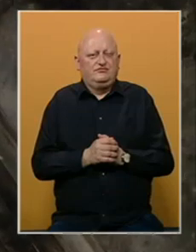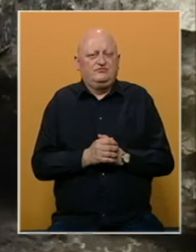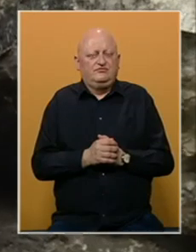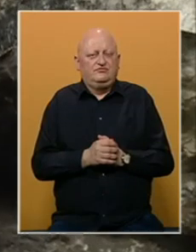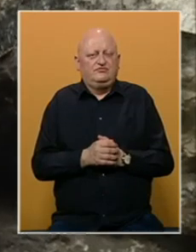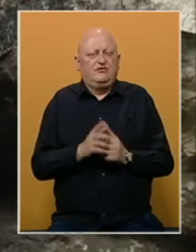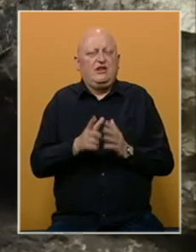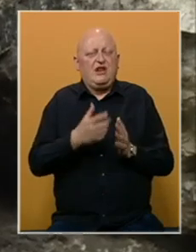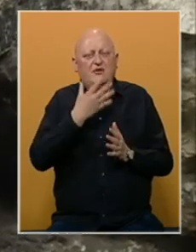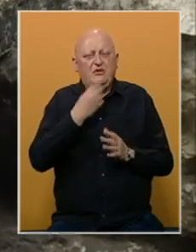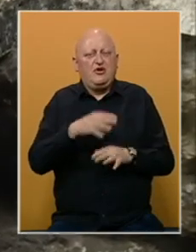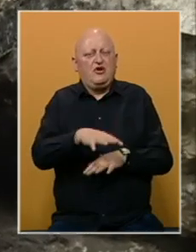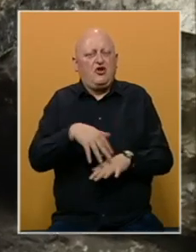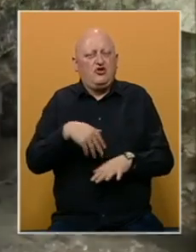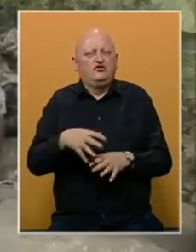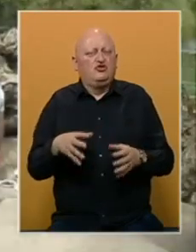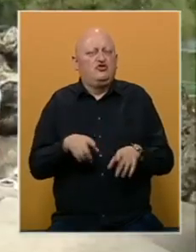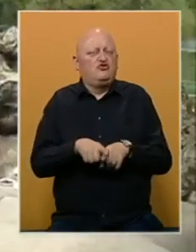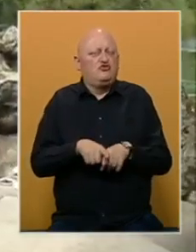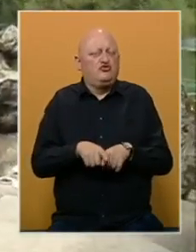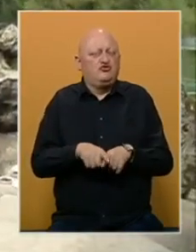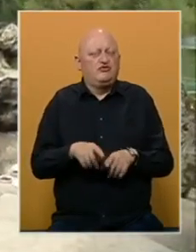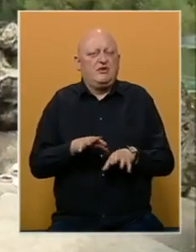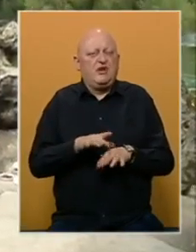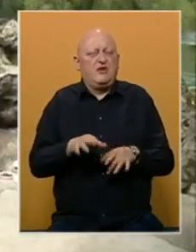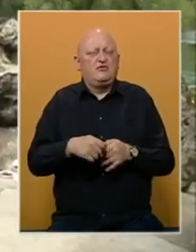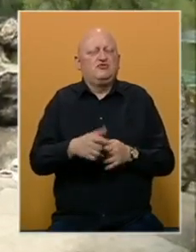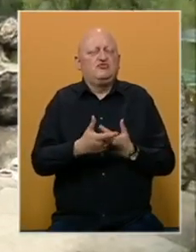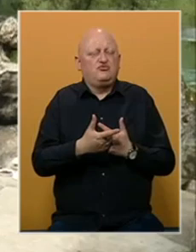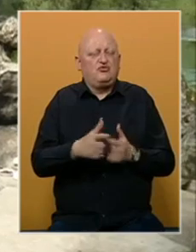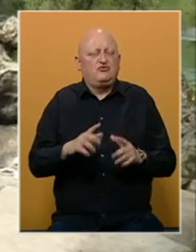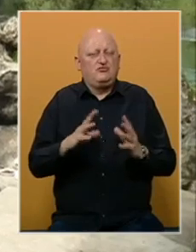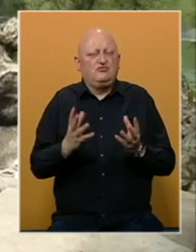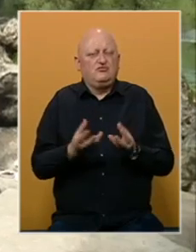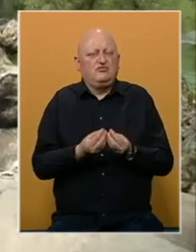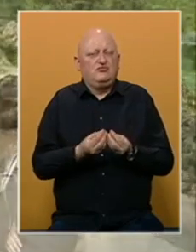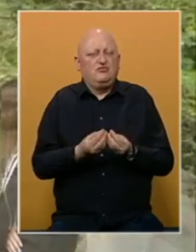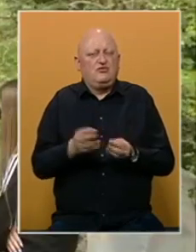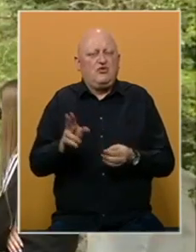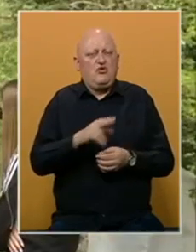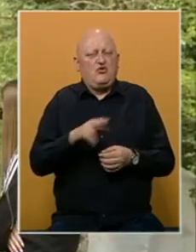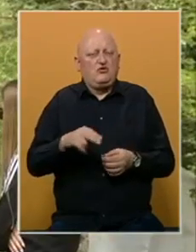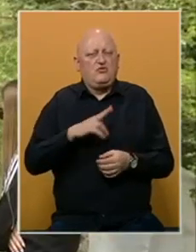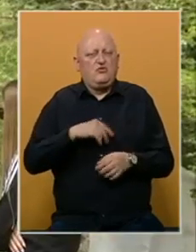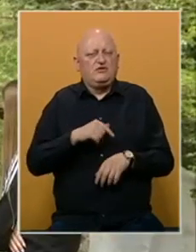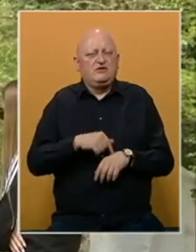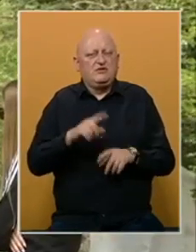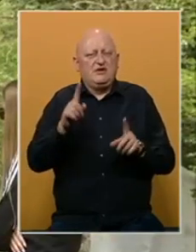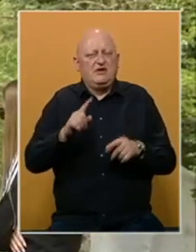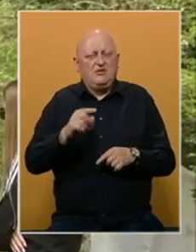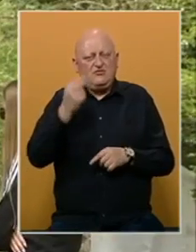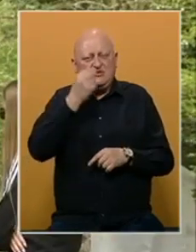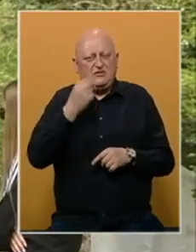Ugodno vrijeme, roštilj te društvo. Epidemiološke mere dozvoljavaju okupljanja, a ukinuti policijski sat u Republici